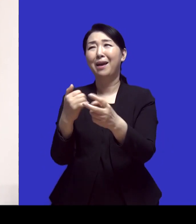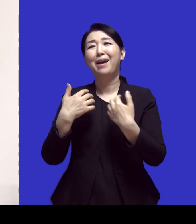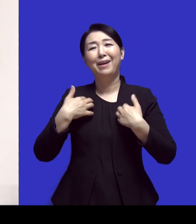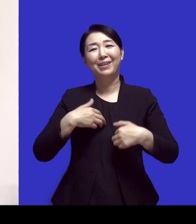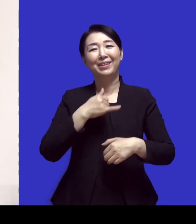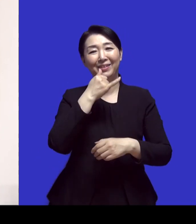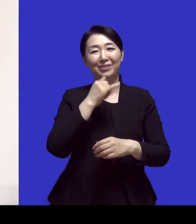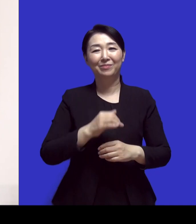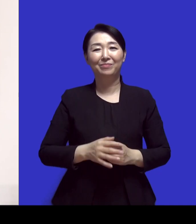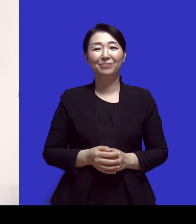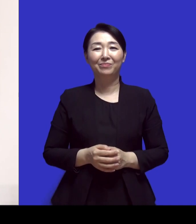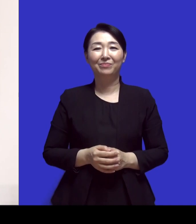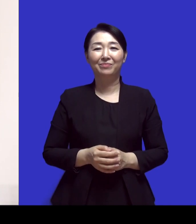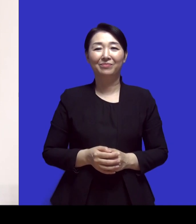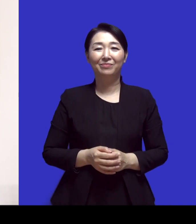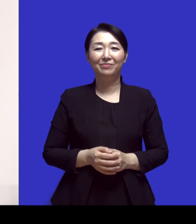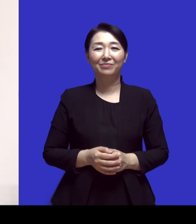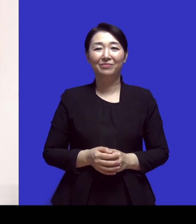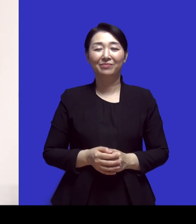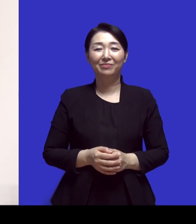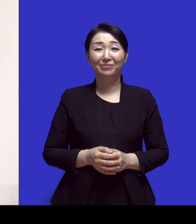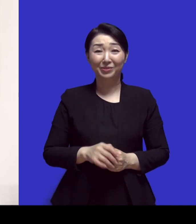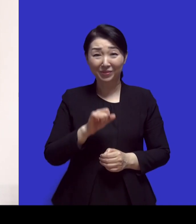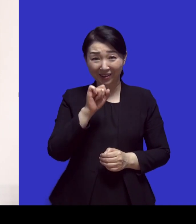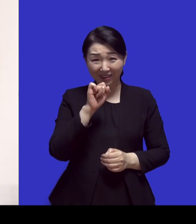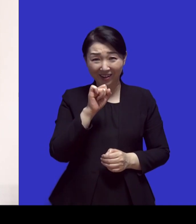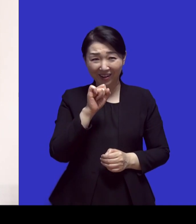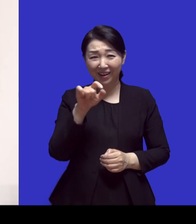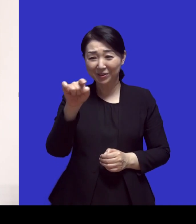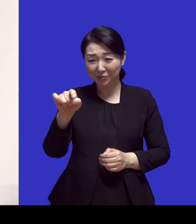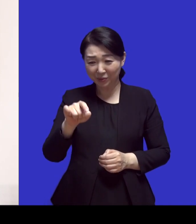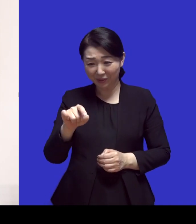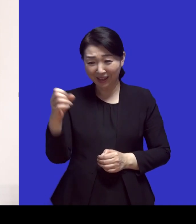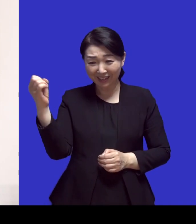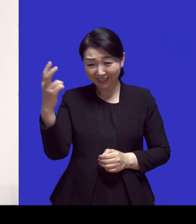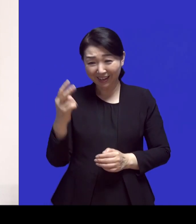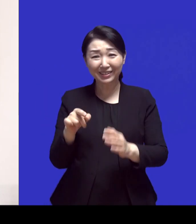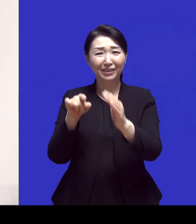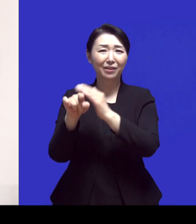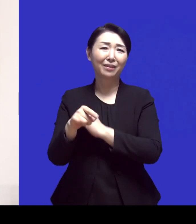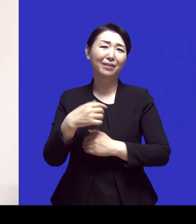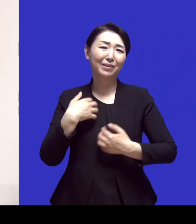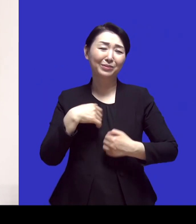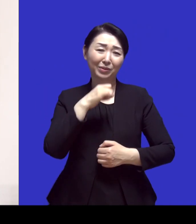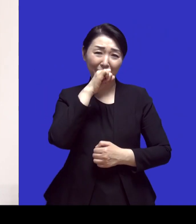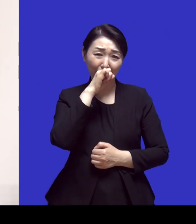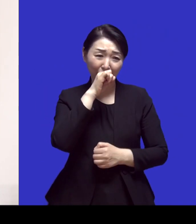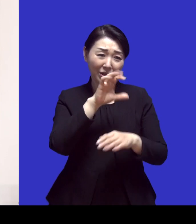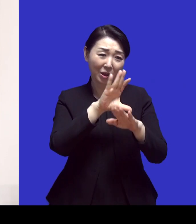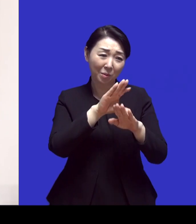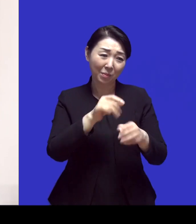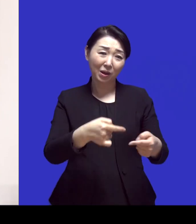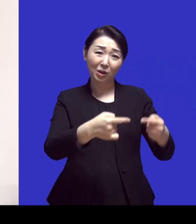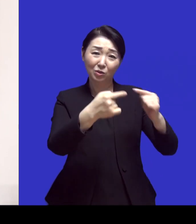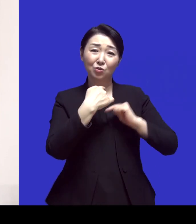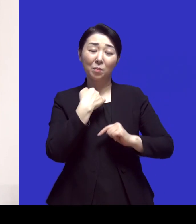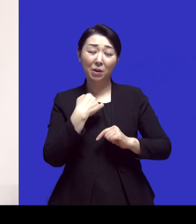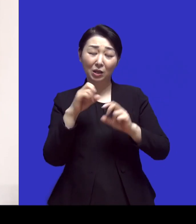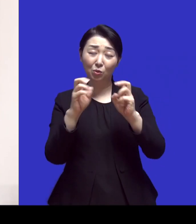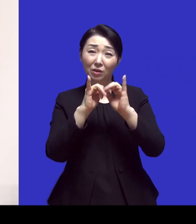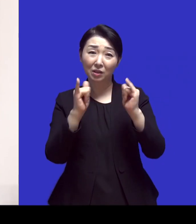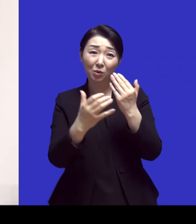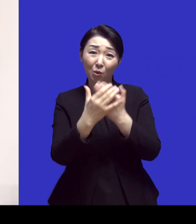몰라요 왜요? 이 땅에 다시 와서 아 그래요? 저희 방송에 출연하셨던 많은 선교사님들이 다